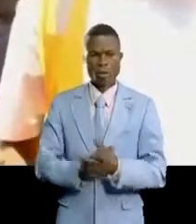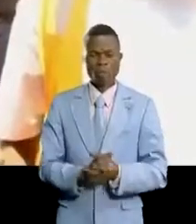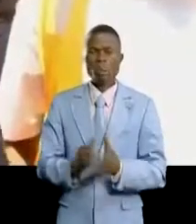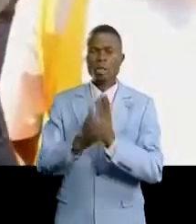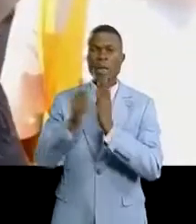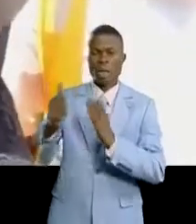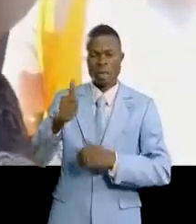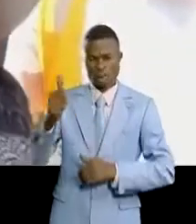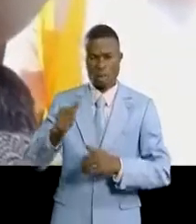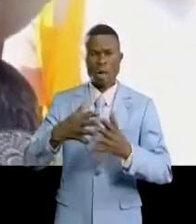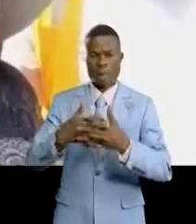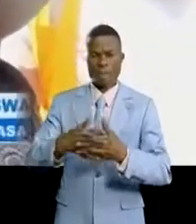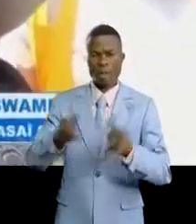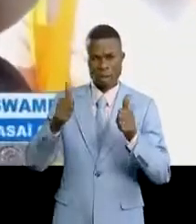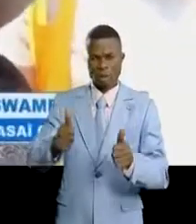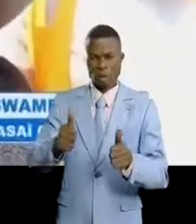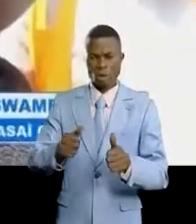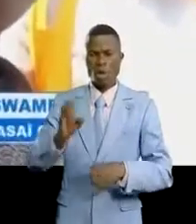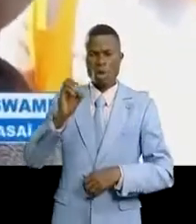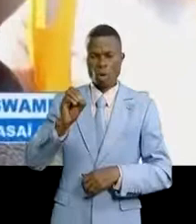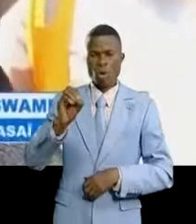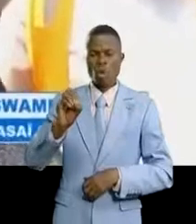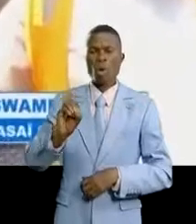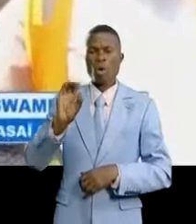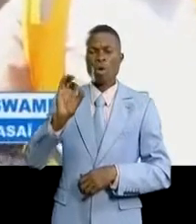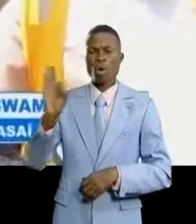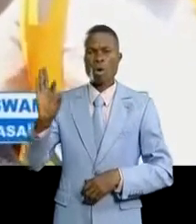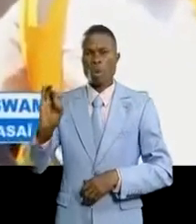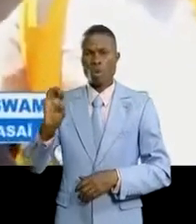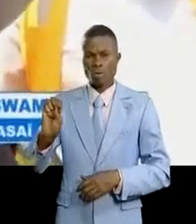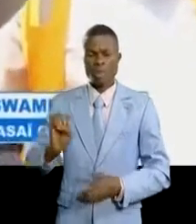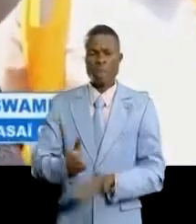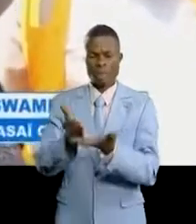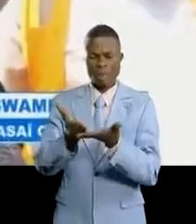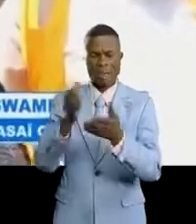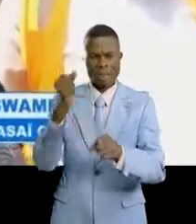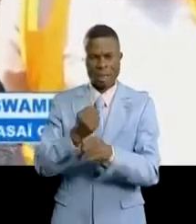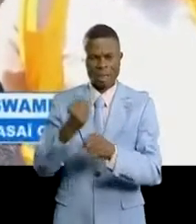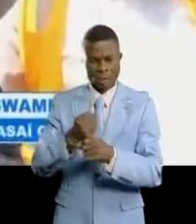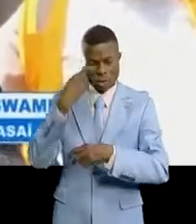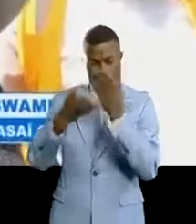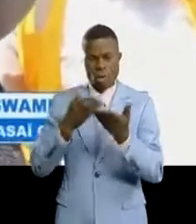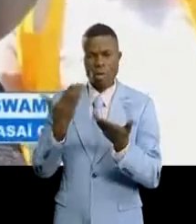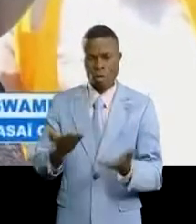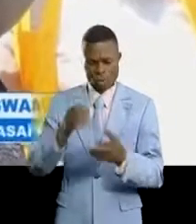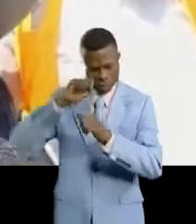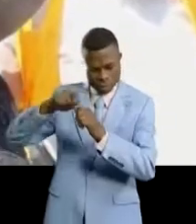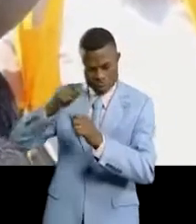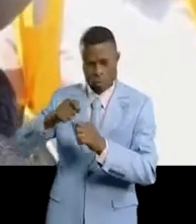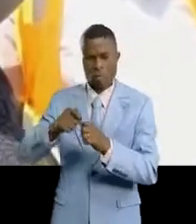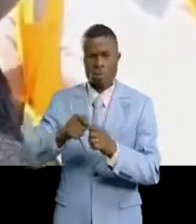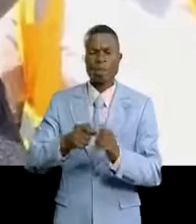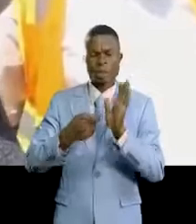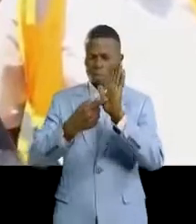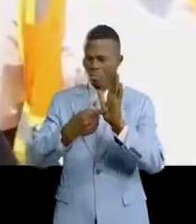machines, ils ont des labos avec l'office de route. sont allés tester au niveau des laboratoires l'office de route. Ça, ça se présente